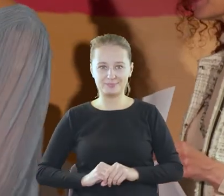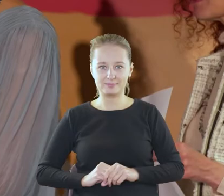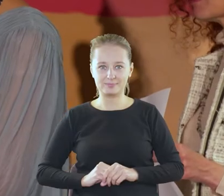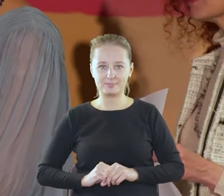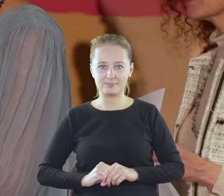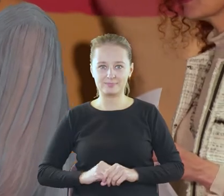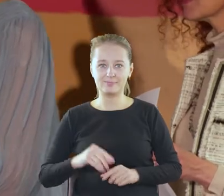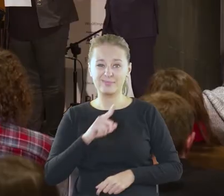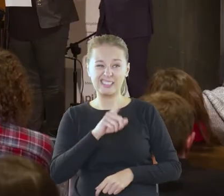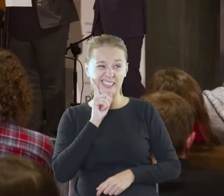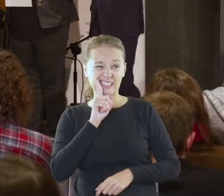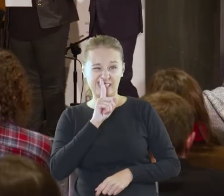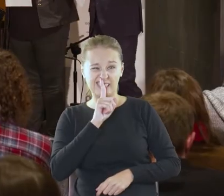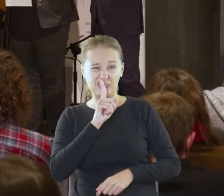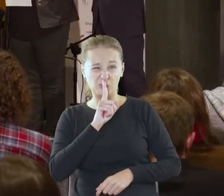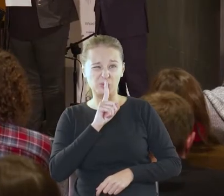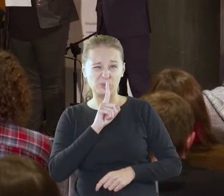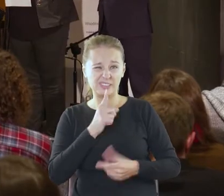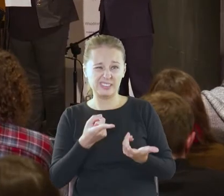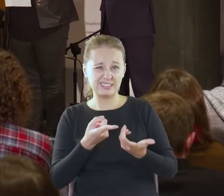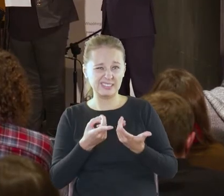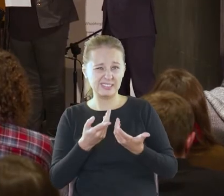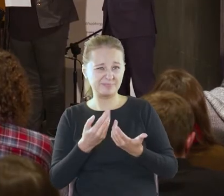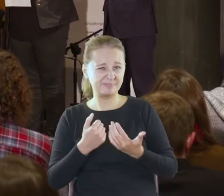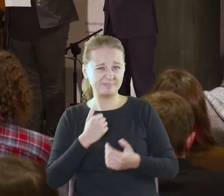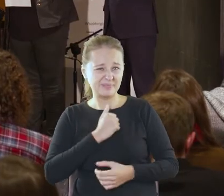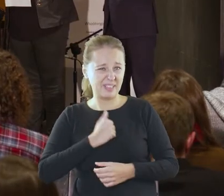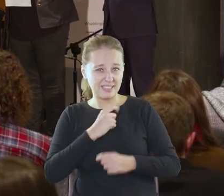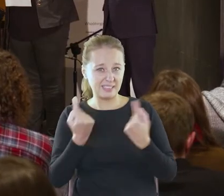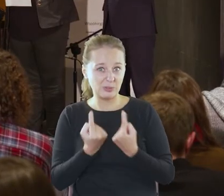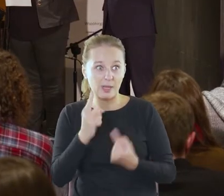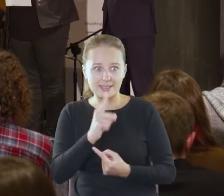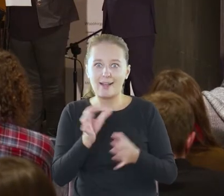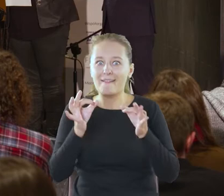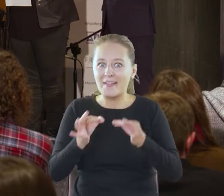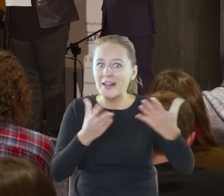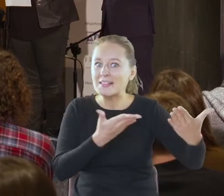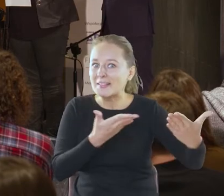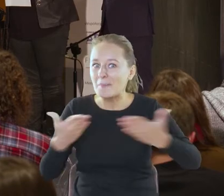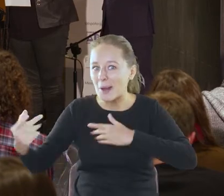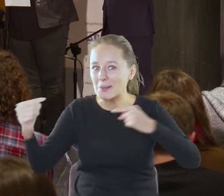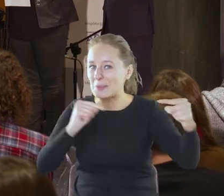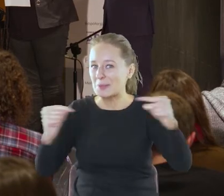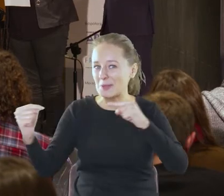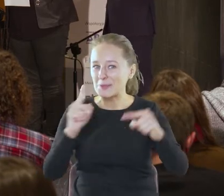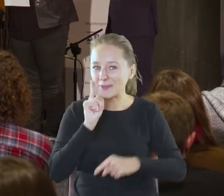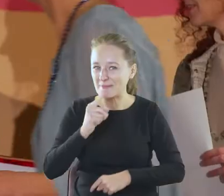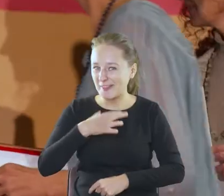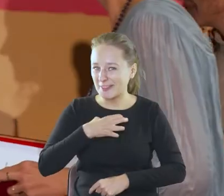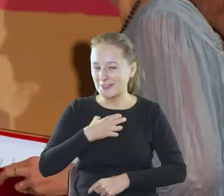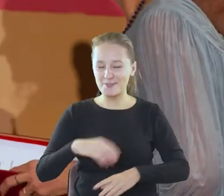zrobiłam panu kuku, ale teraz, jak mówię, zapraszam pana do dyskusji, panie dyrektorze.